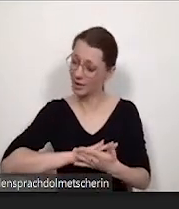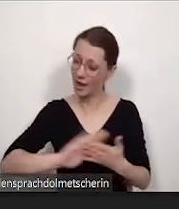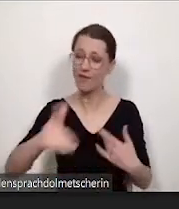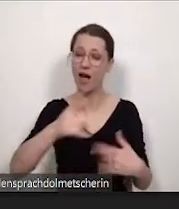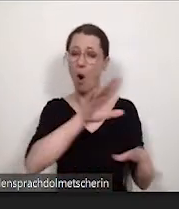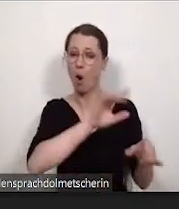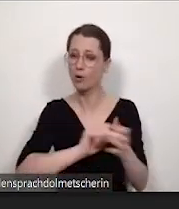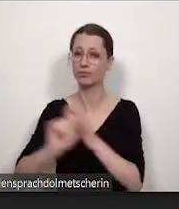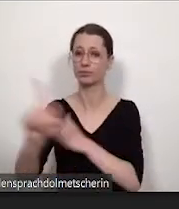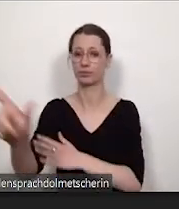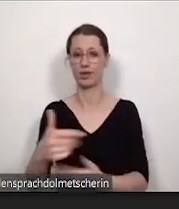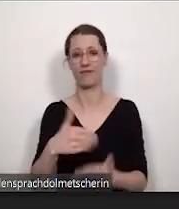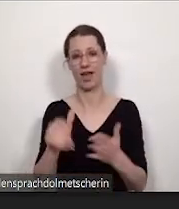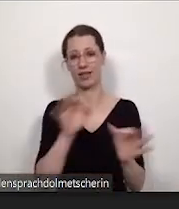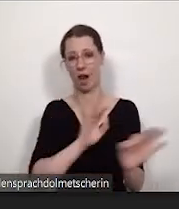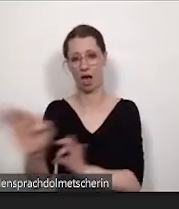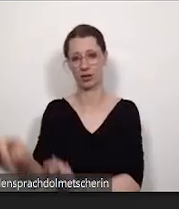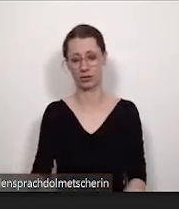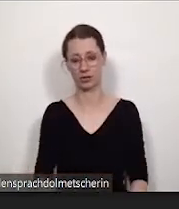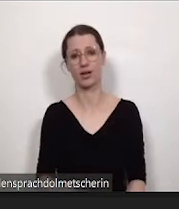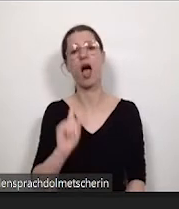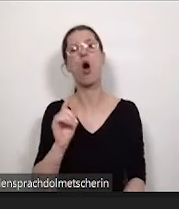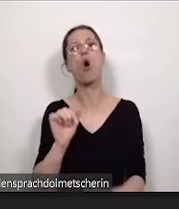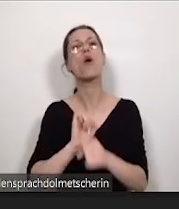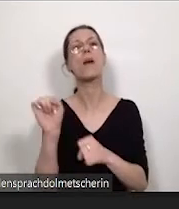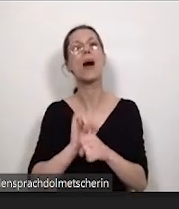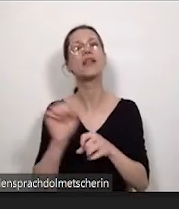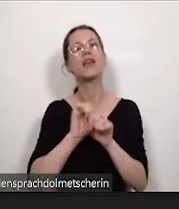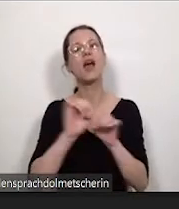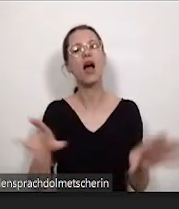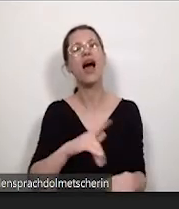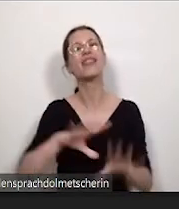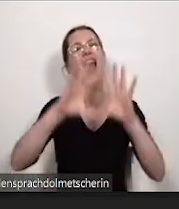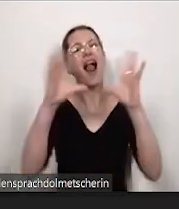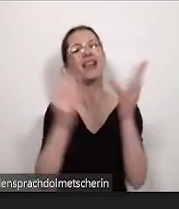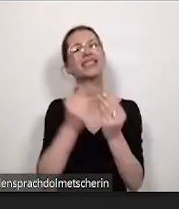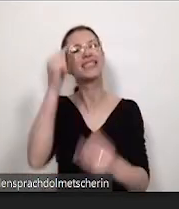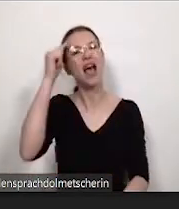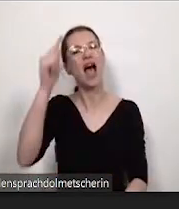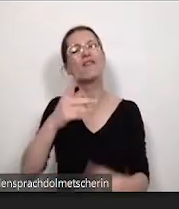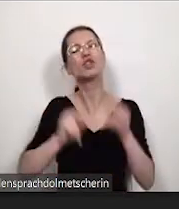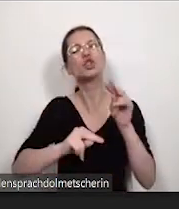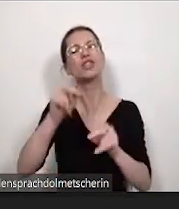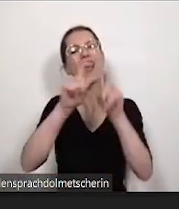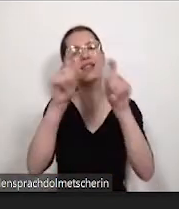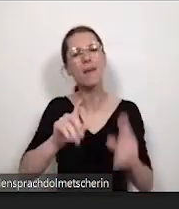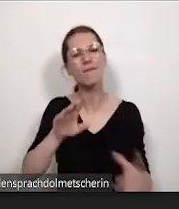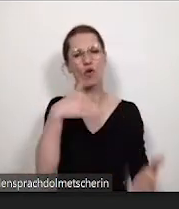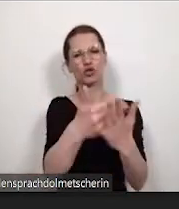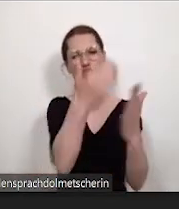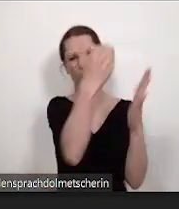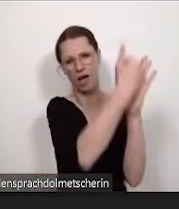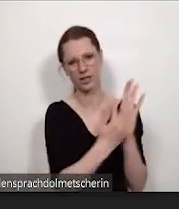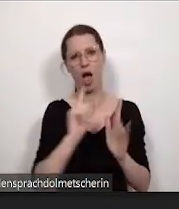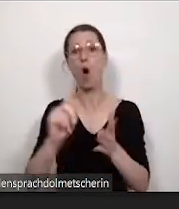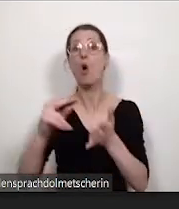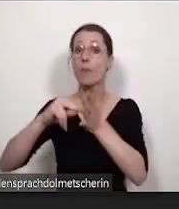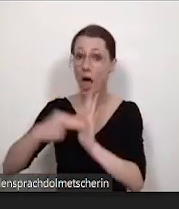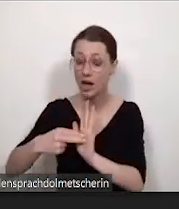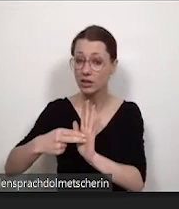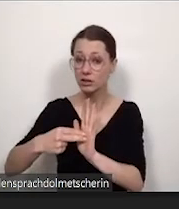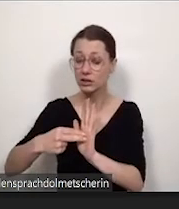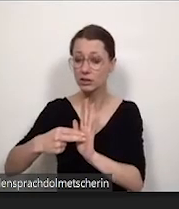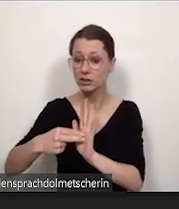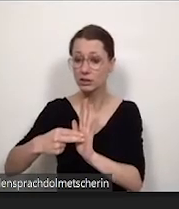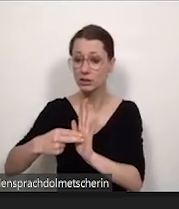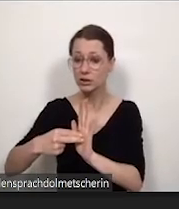es gibt auch eine Kampagne an alles gedacht, wo verschiedene Themen vorgeschlagen werden. Da ist jetzt auch geplant, dass